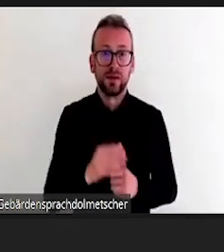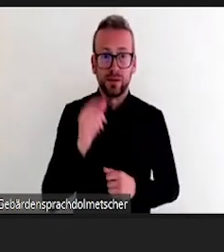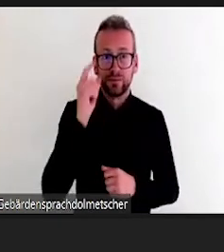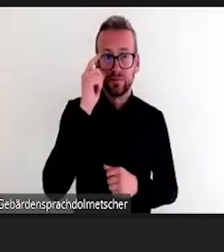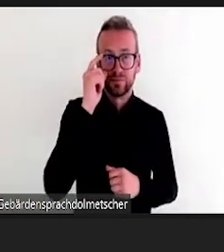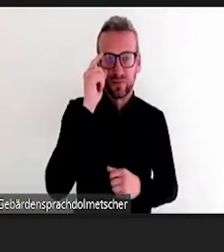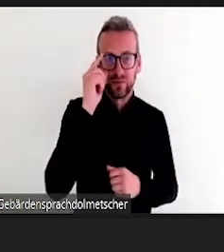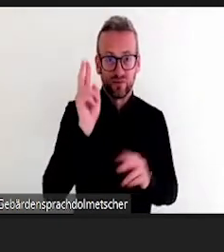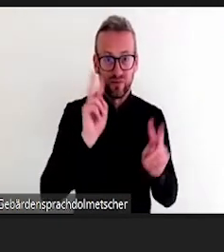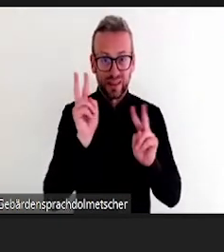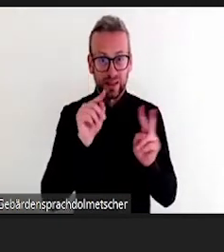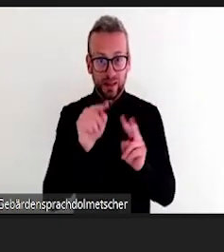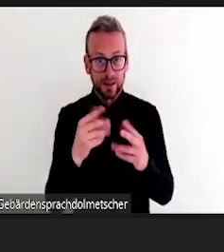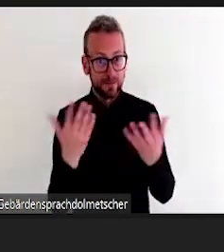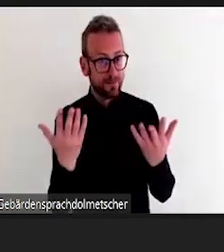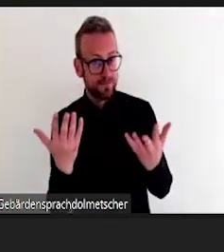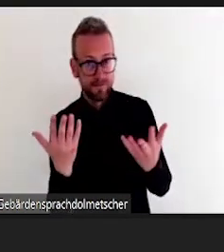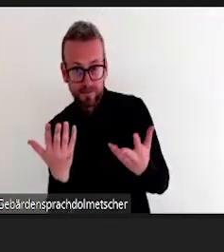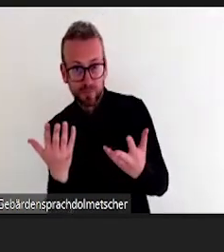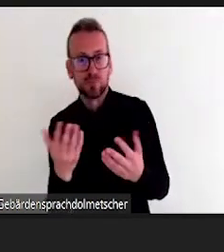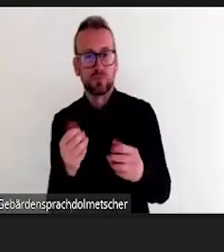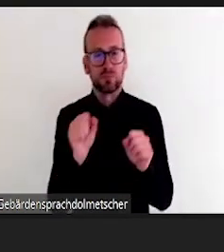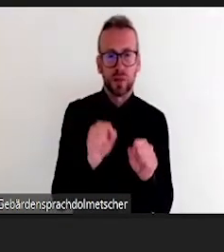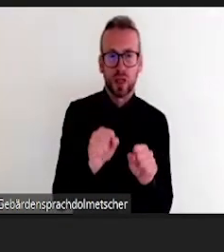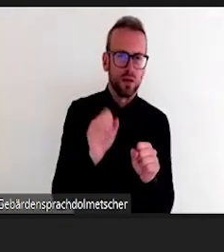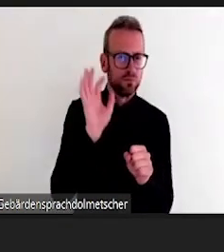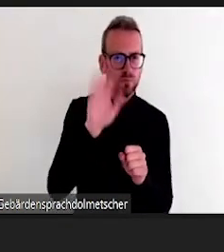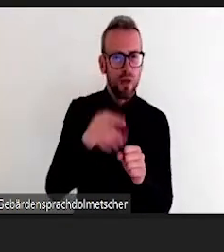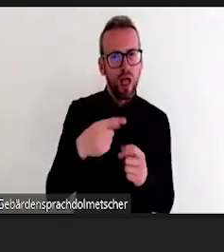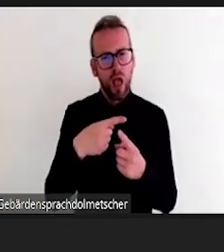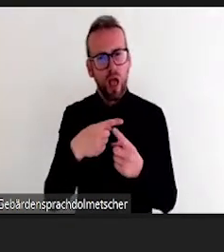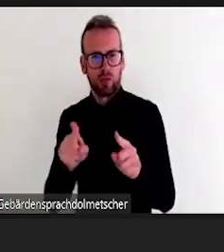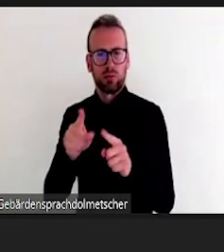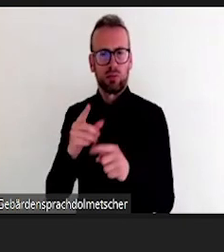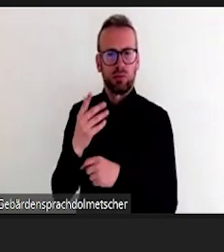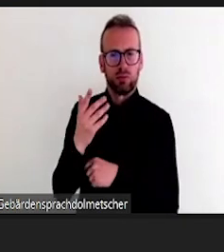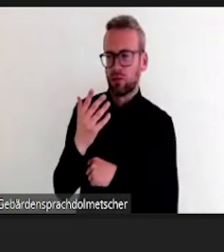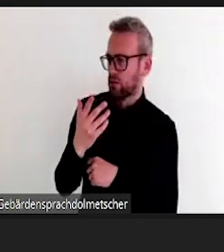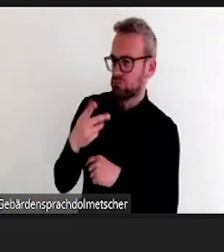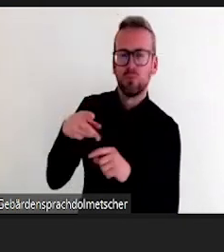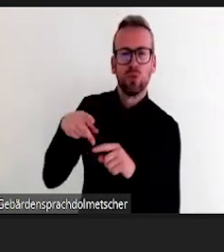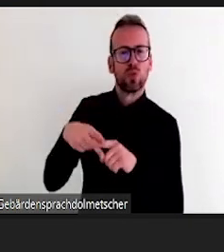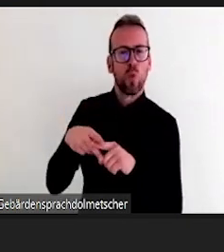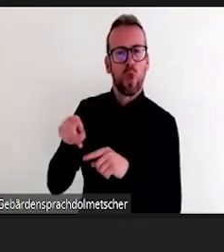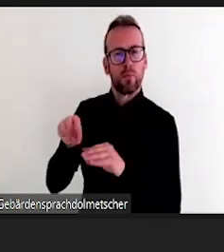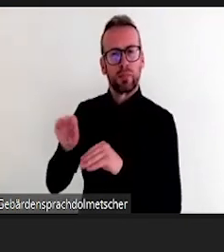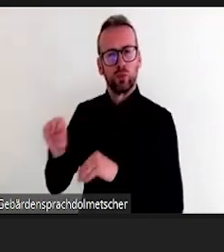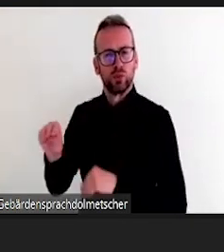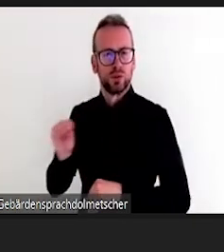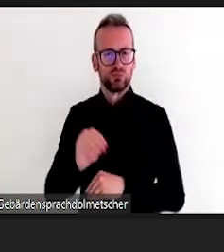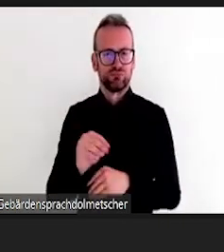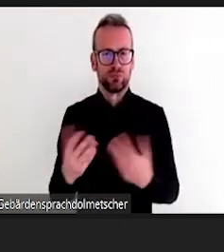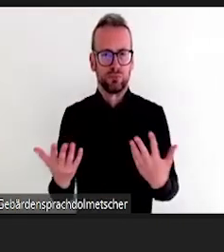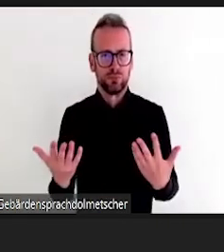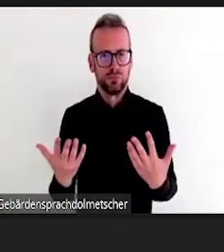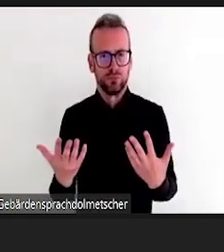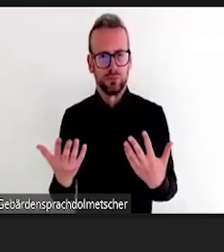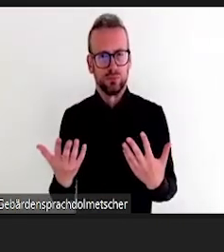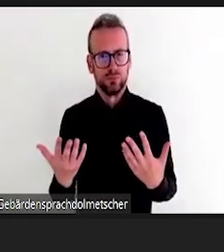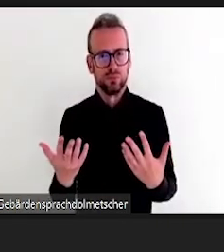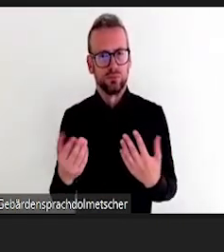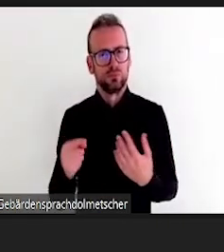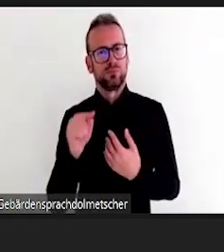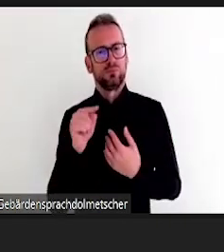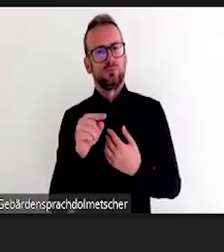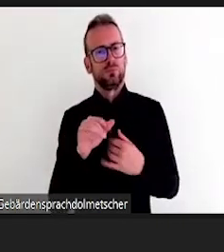die Möglichkeit, in Gruppen zusammenzuarbeiten. Dann können diejenigen, die vielleicht nicht so technisch affin sind, mit denen zusammenarbeiten, die das vielleicht gerne machen,